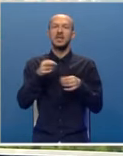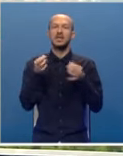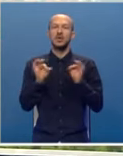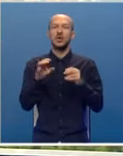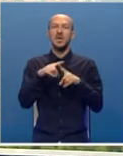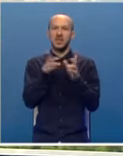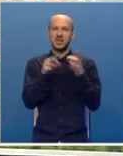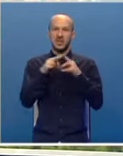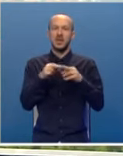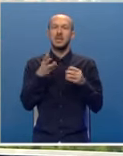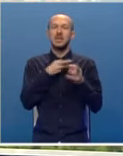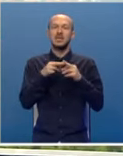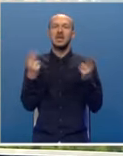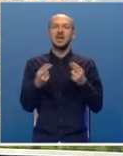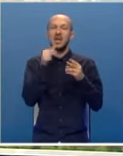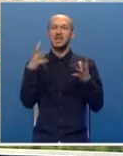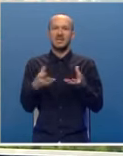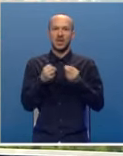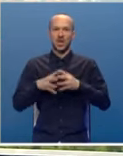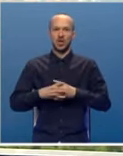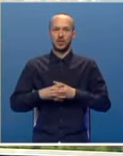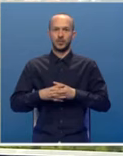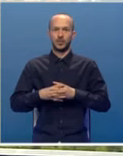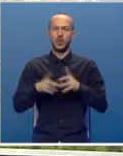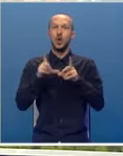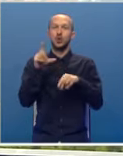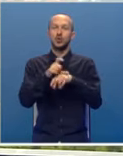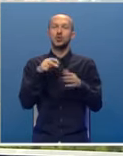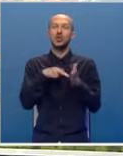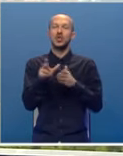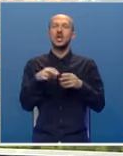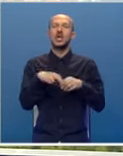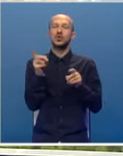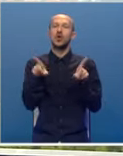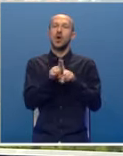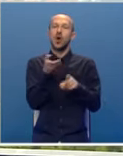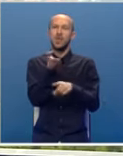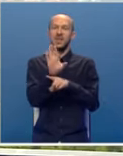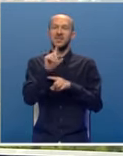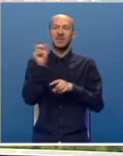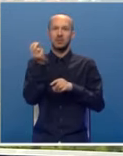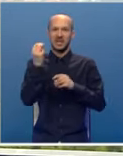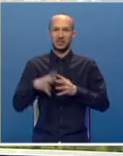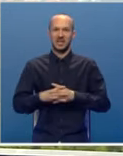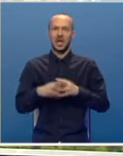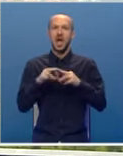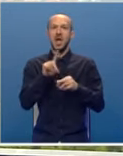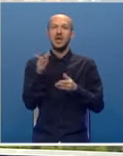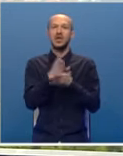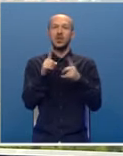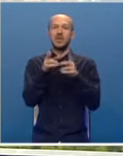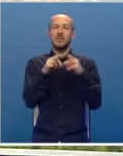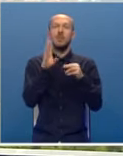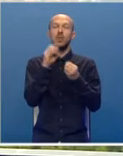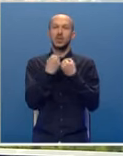specialističkog tima za traganje i spasavanje. U Tursku su išli isključivo kao predstavnici Republike Srpske, a ne dio tima